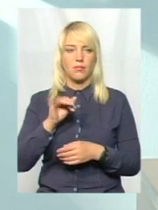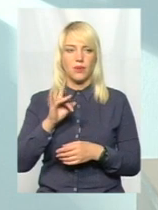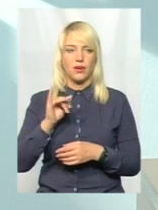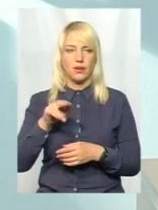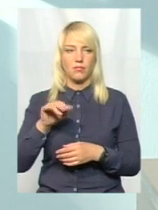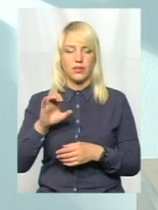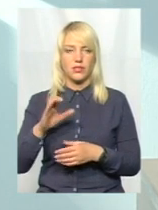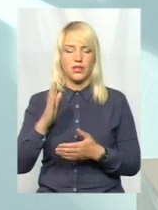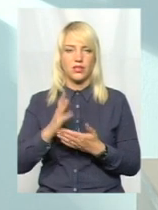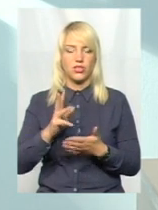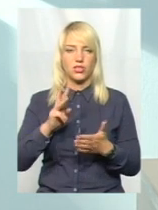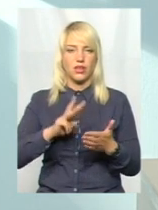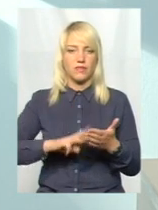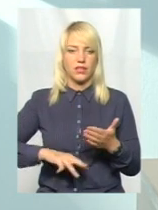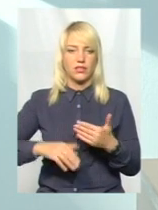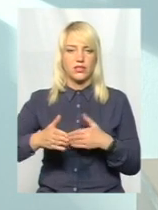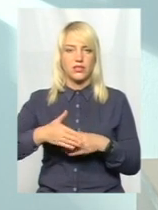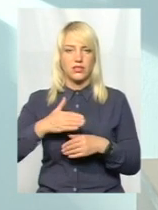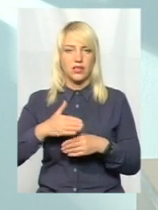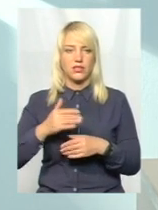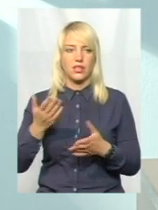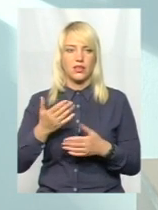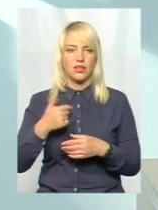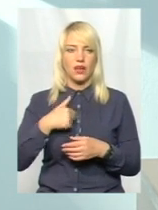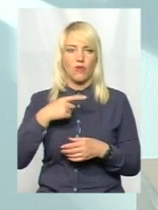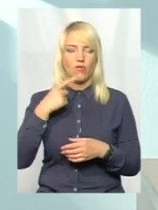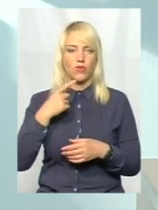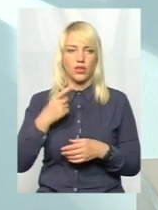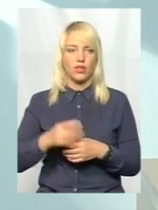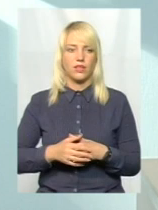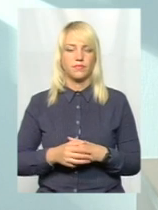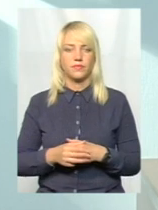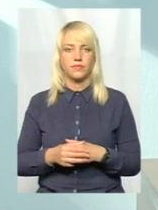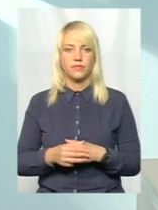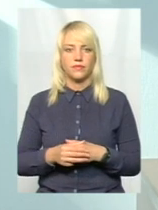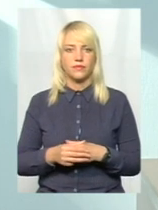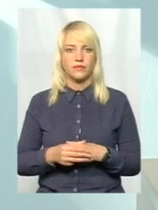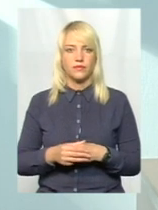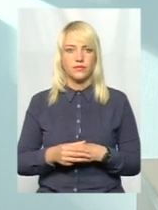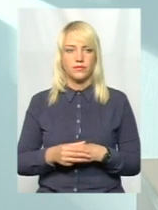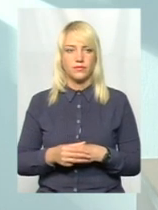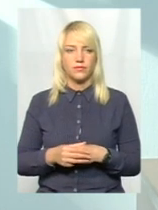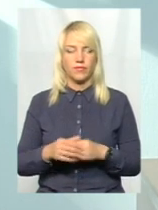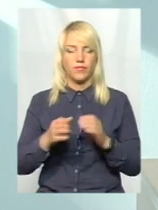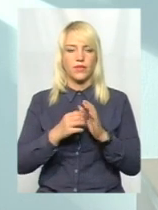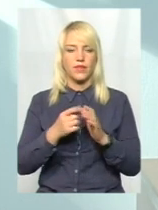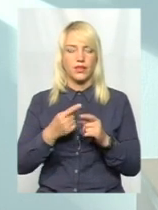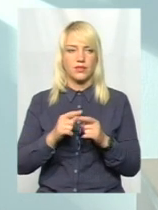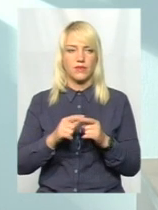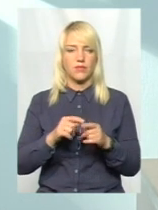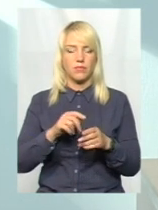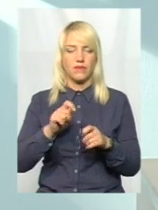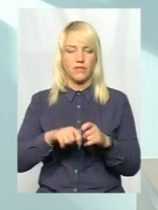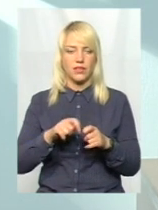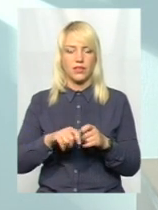є штрафні санкції, про які я вам сьогодні говорила, про такі досить потужні штрафні санкції. Далі перевірка виконання вимог